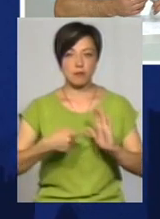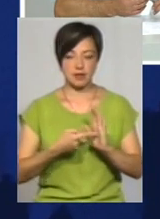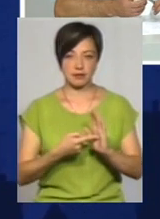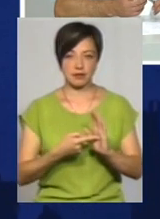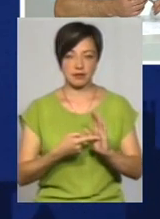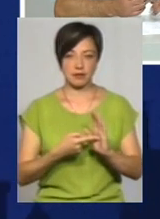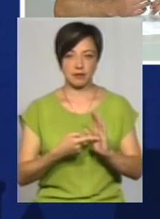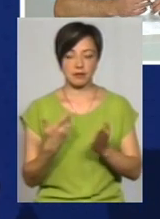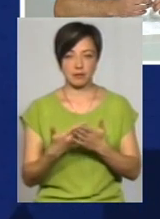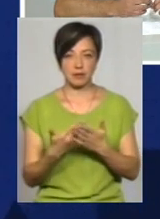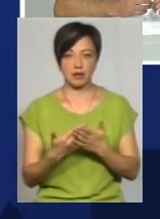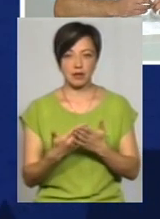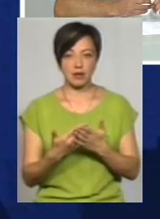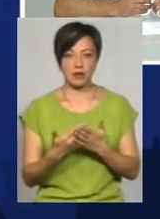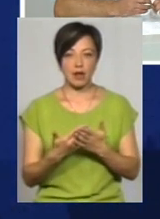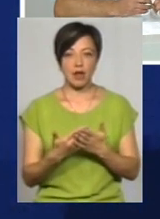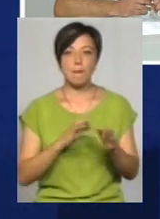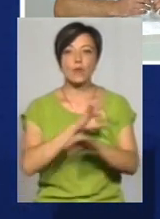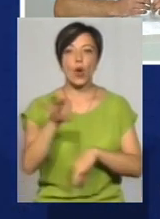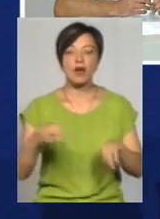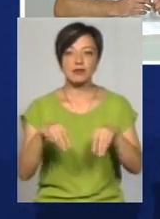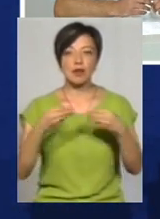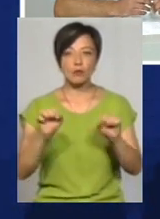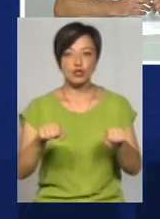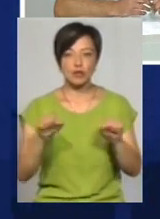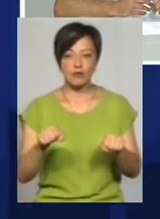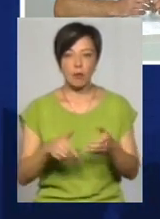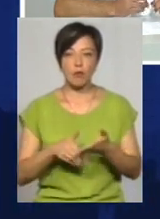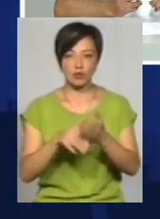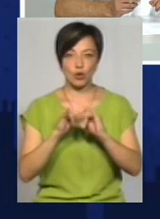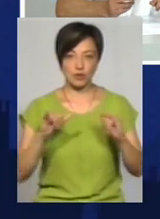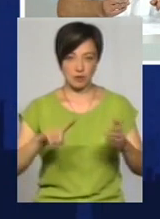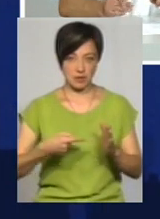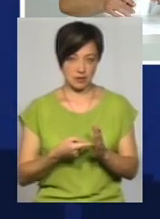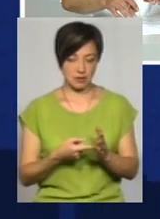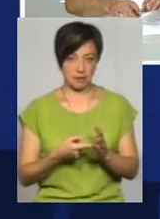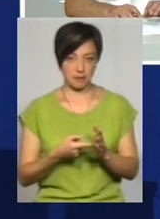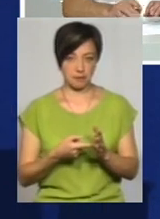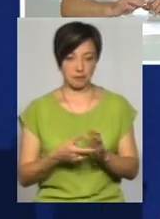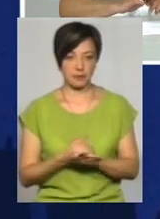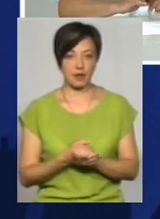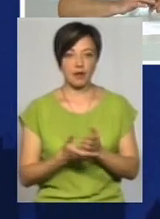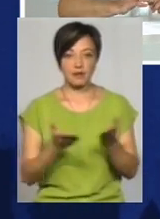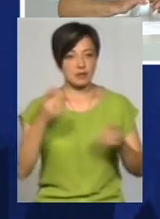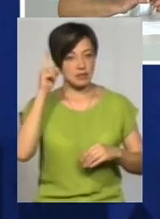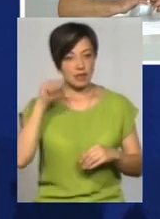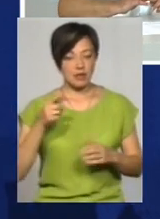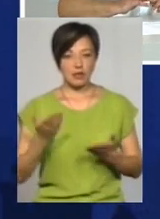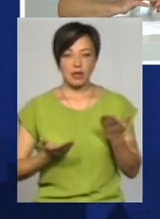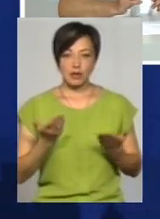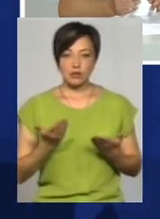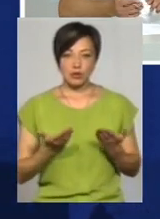розглядати ресурс, який може дати можливості поштовх до розвитку міста? Ну, знаєте, якщо